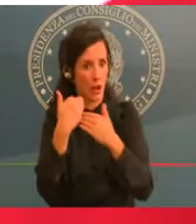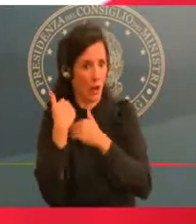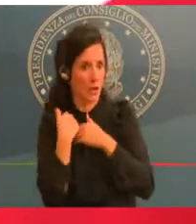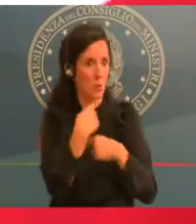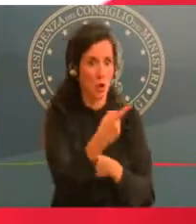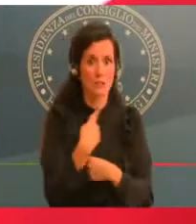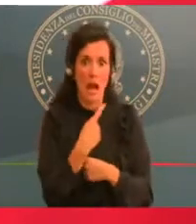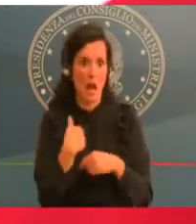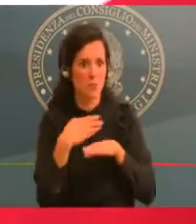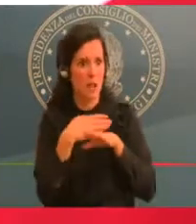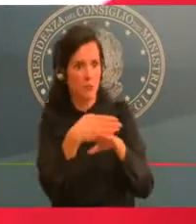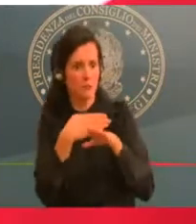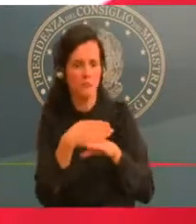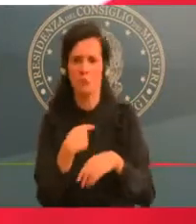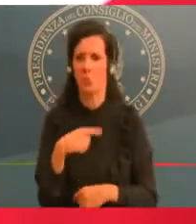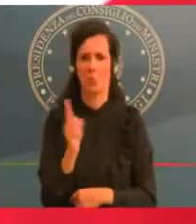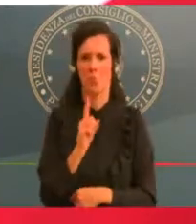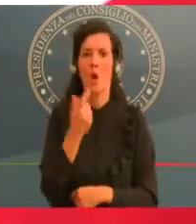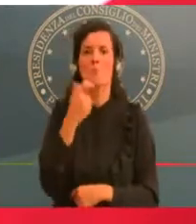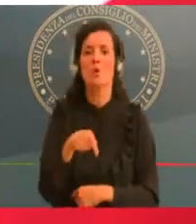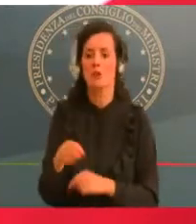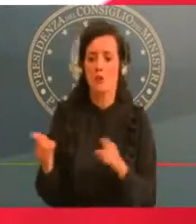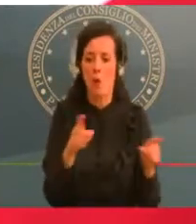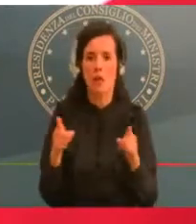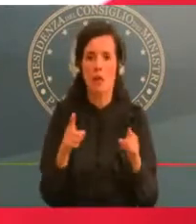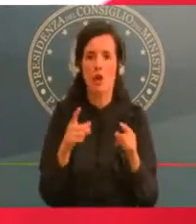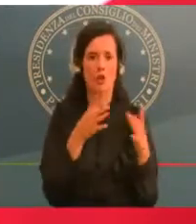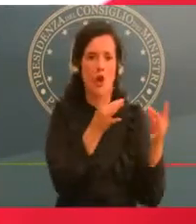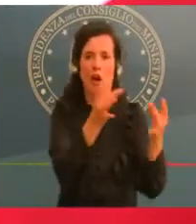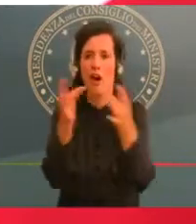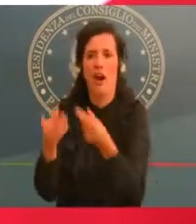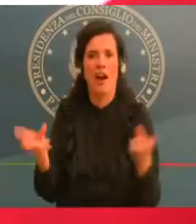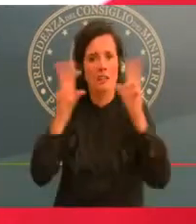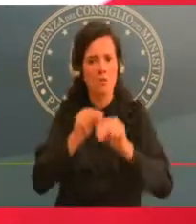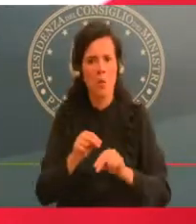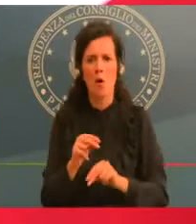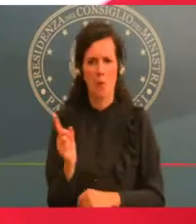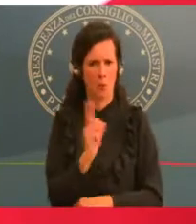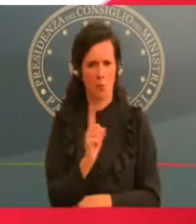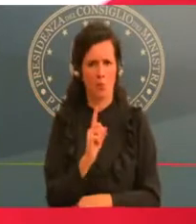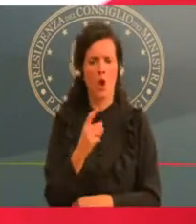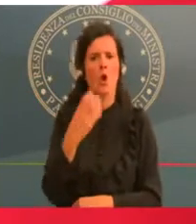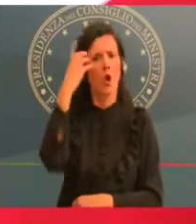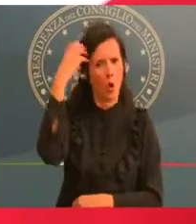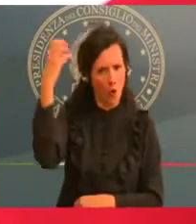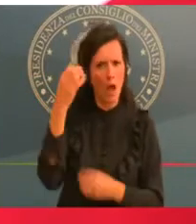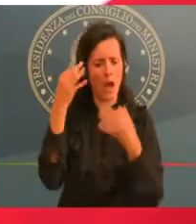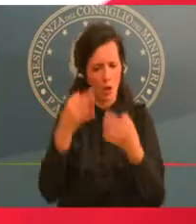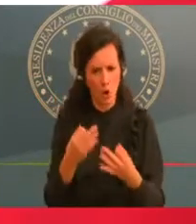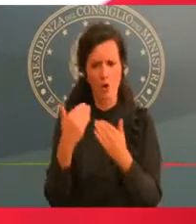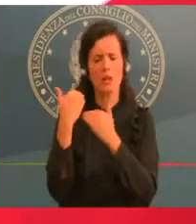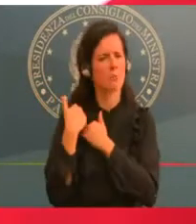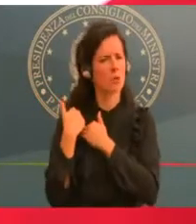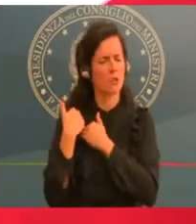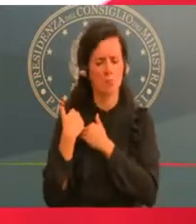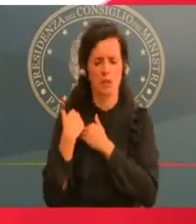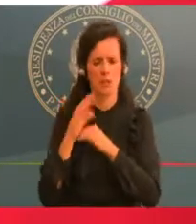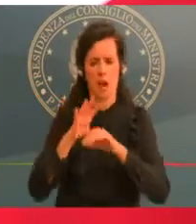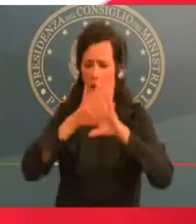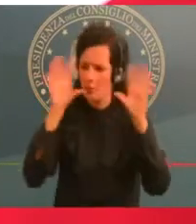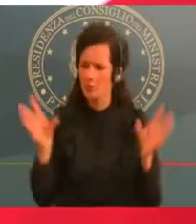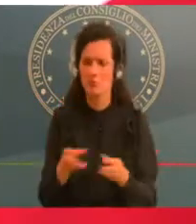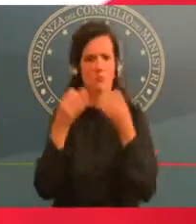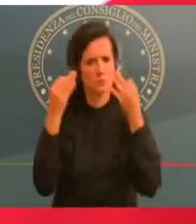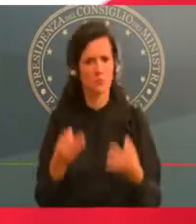responsabilità quindi senza con piena distinzione dei ruoli però avverte l'esigenza e